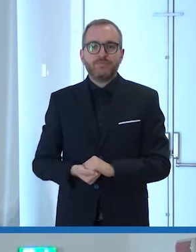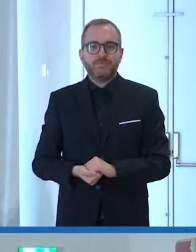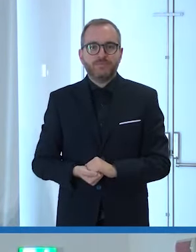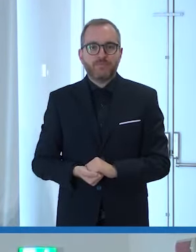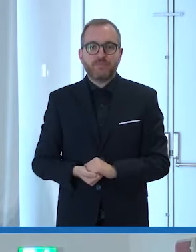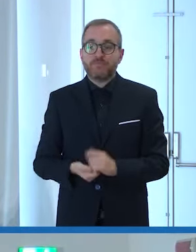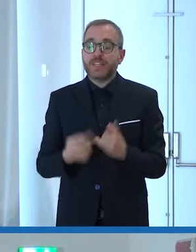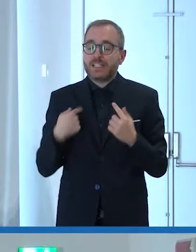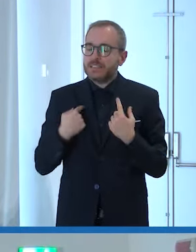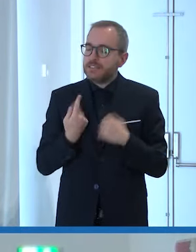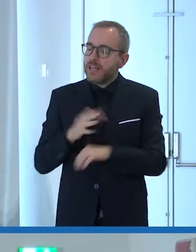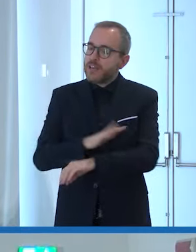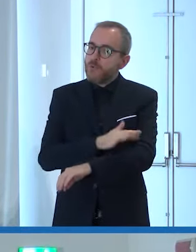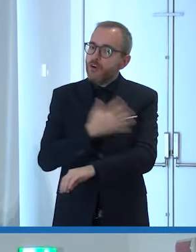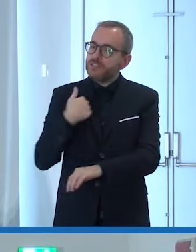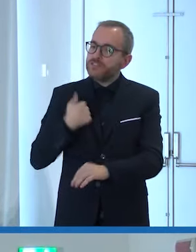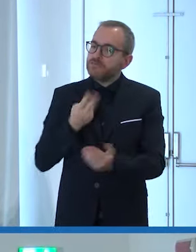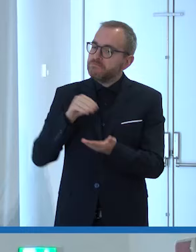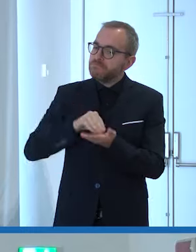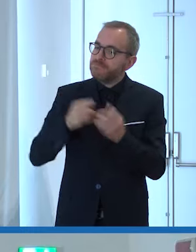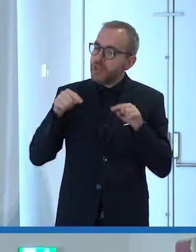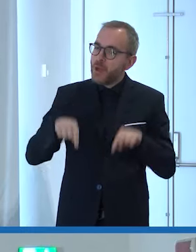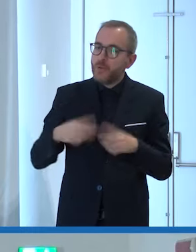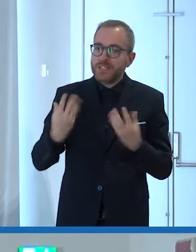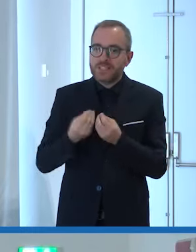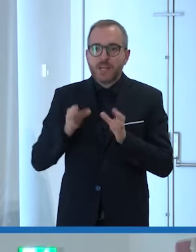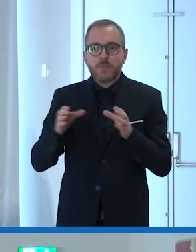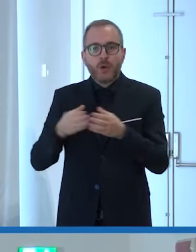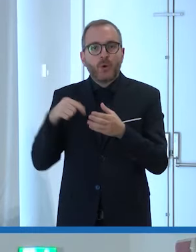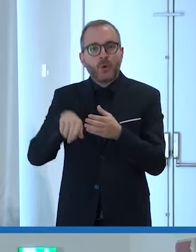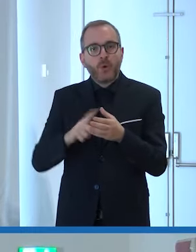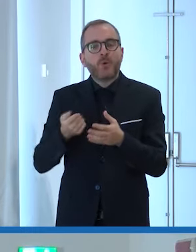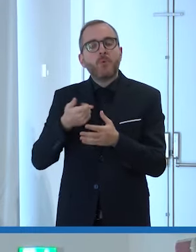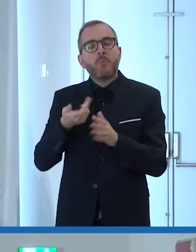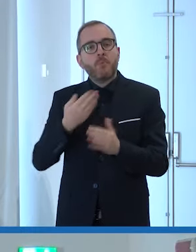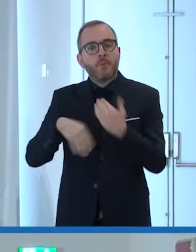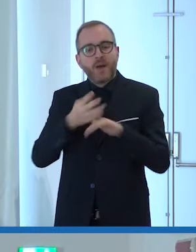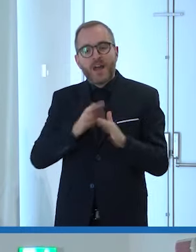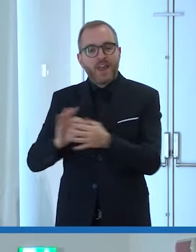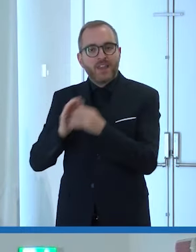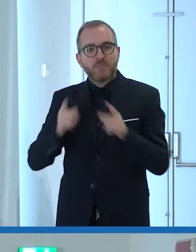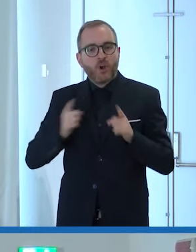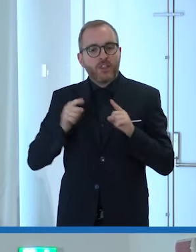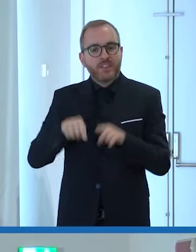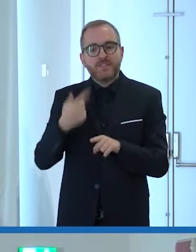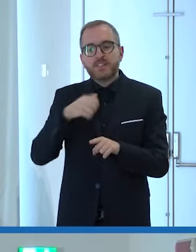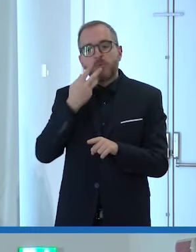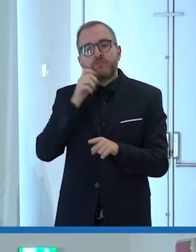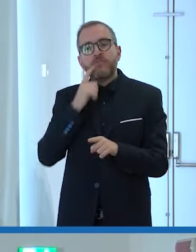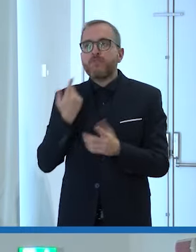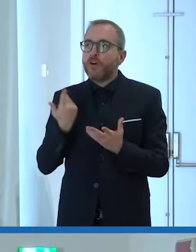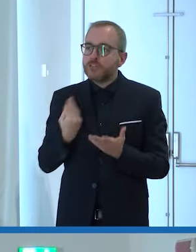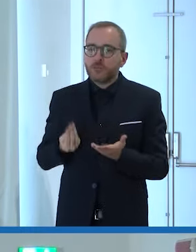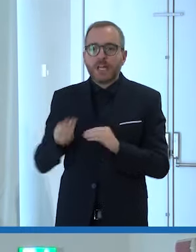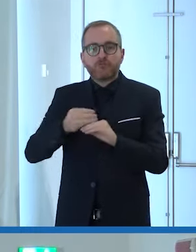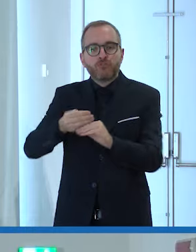E' un'emozione oggi essere qua anche i ragazzi del gruppo sportivo paralimpico della difesa poter contribuire alla